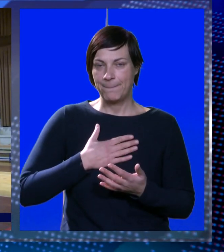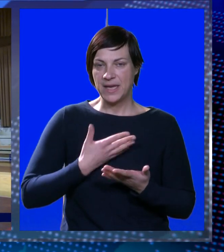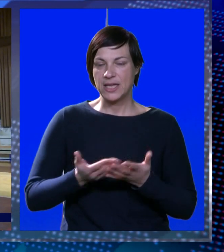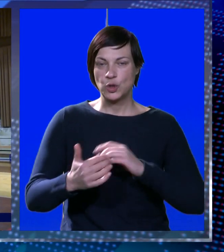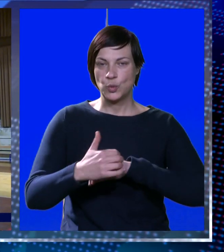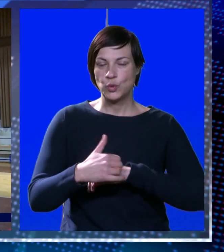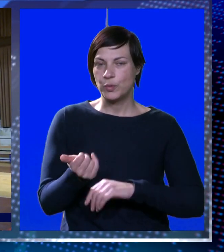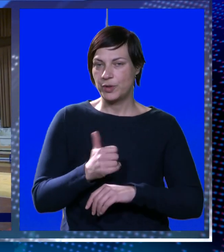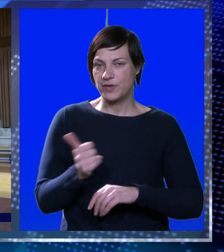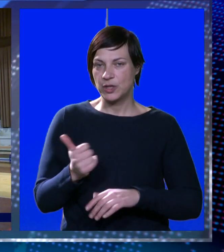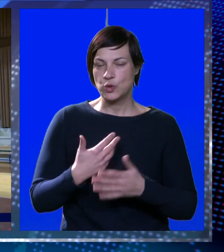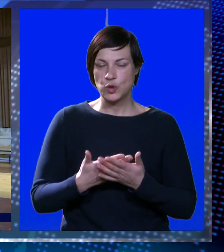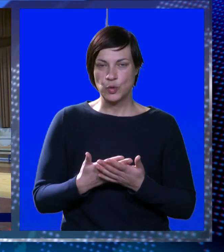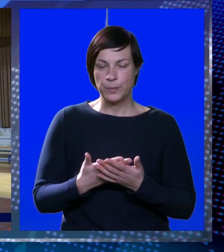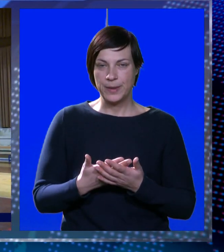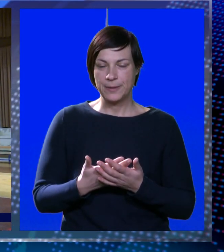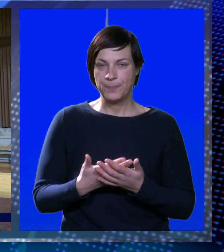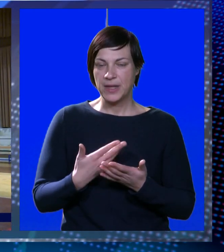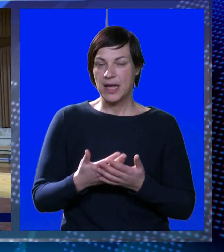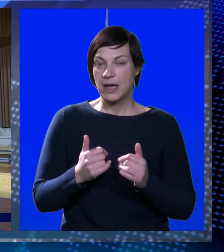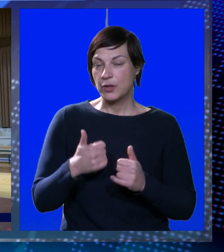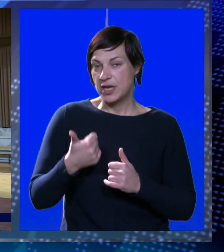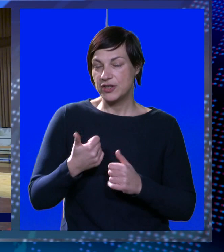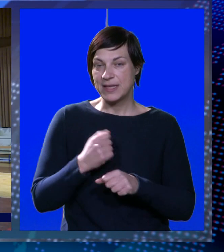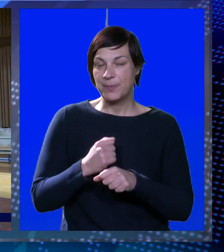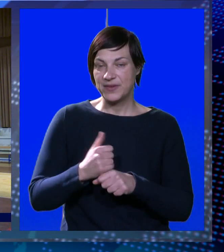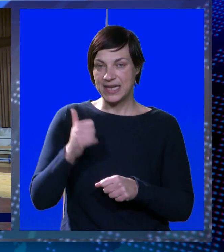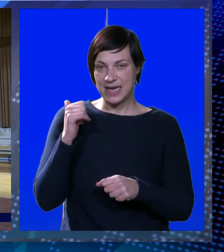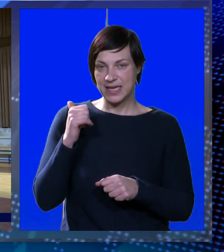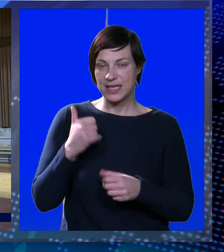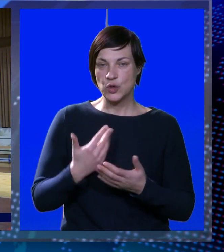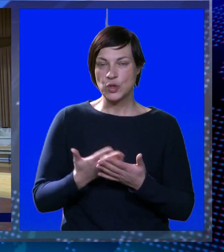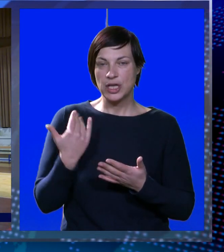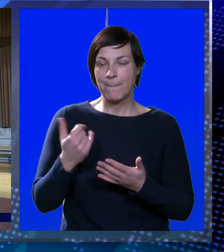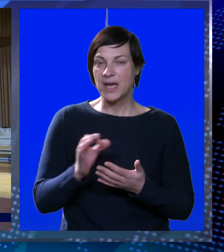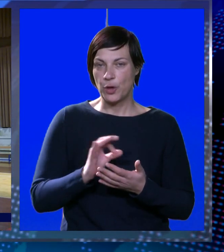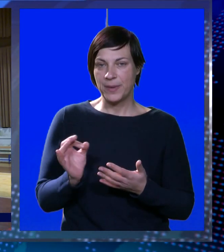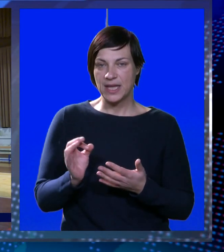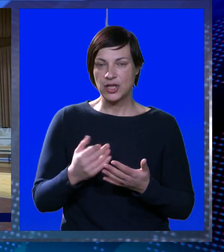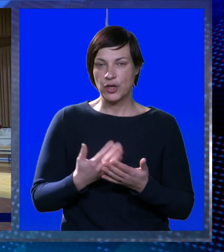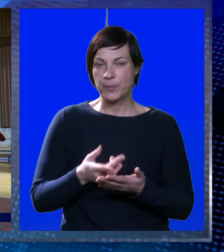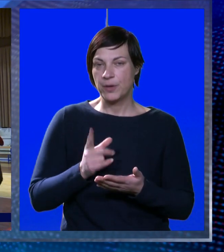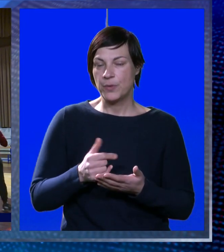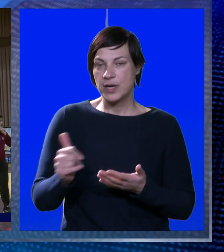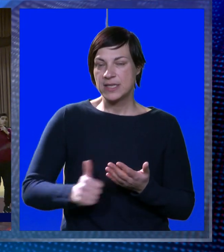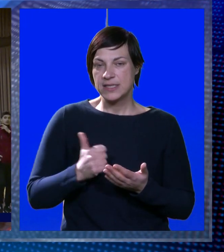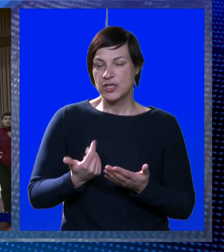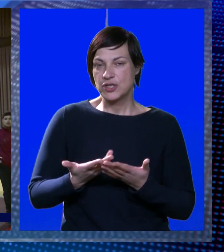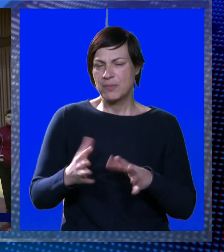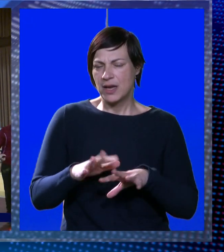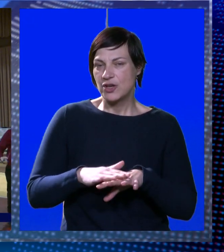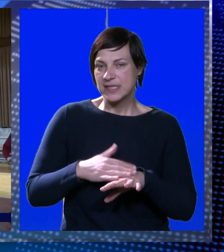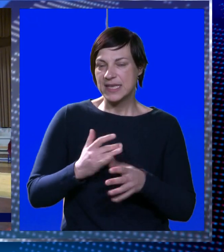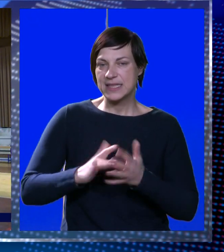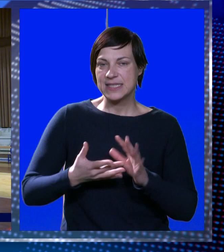Meni je tu u Dubrniku baš super, odradio sam prvi trening juče i bilo mi je baš dobro. Moram se još malo